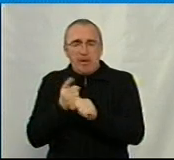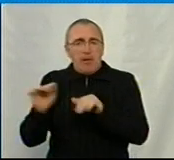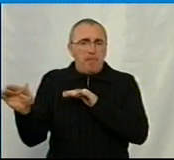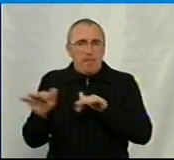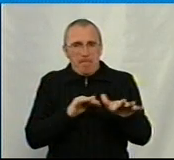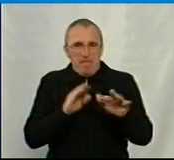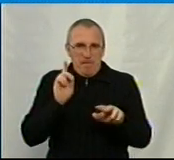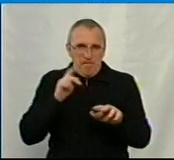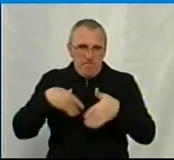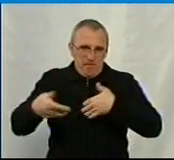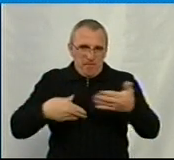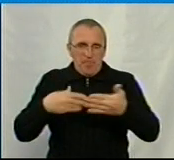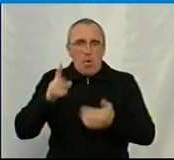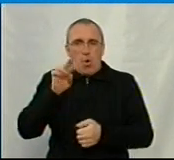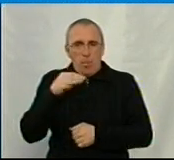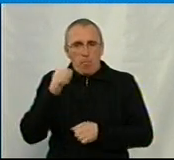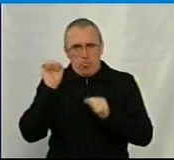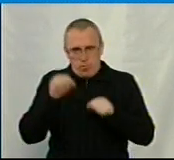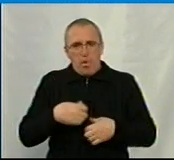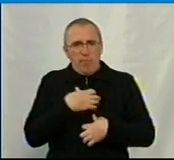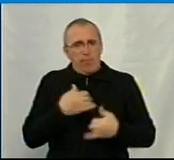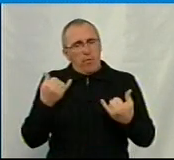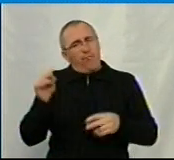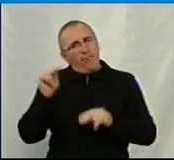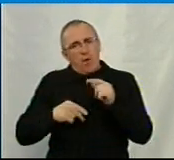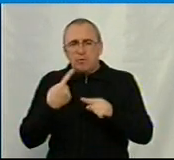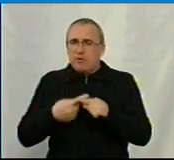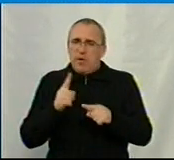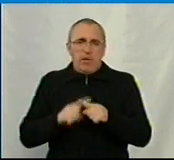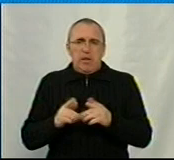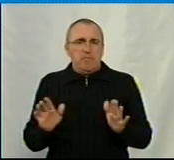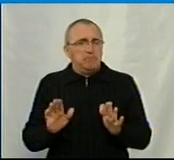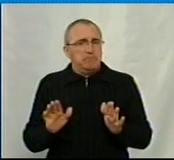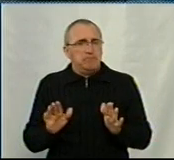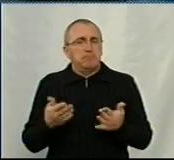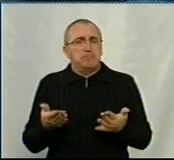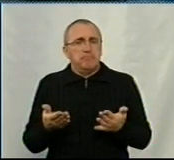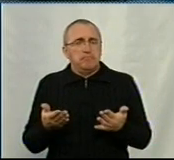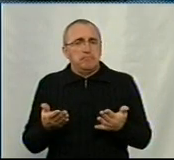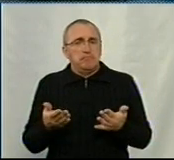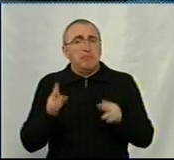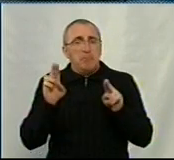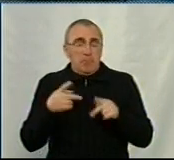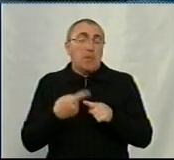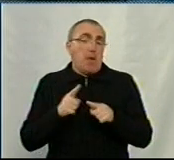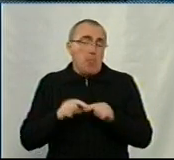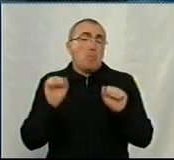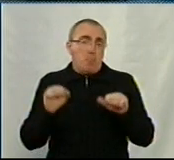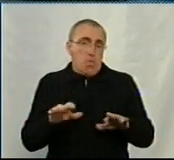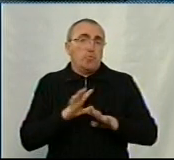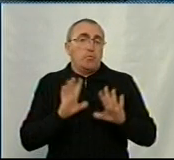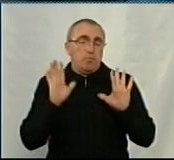Кропивницьким може стати актуальним питанням? Чи вважаєте ви його таким, в принципі? В принципі, таке може бути.